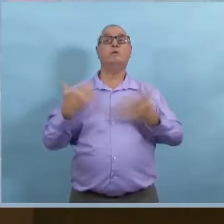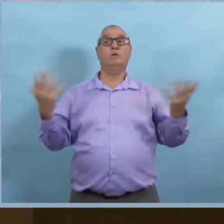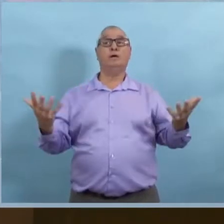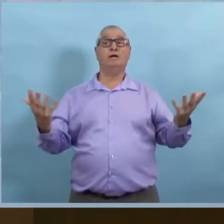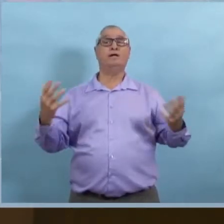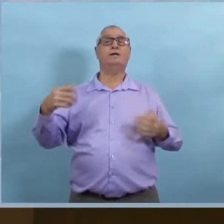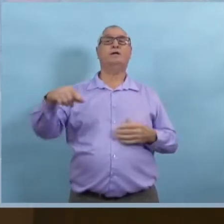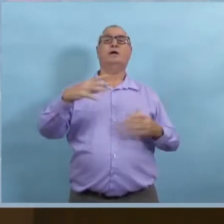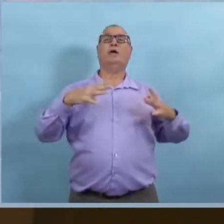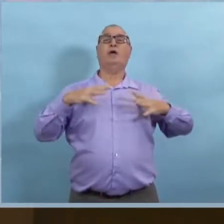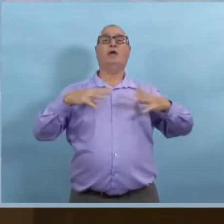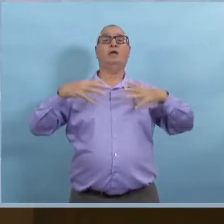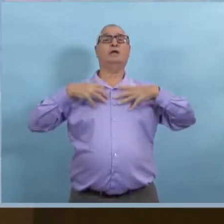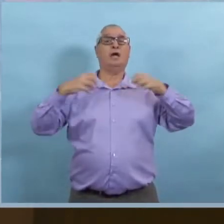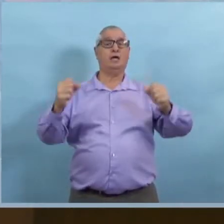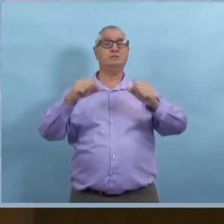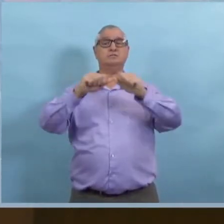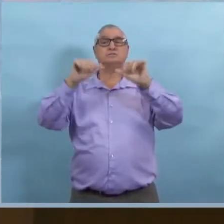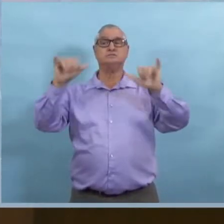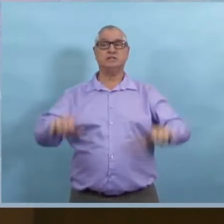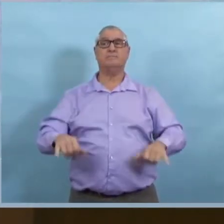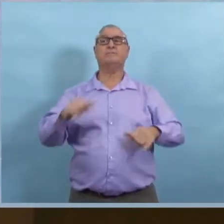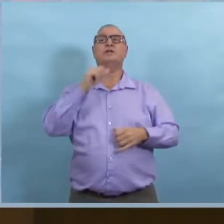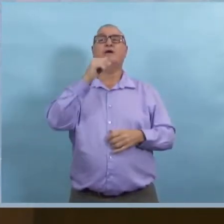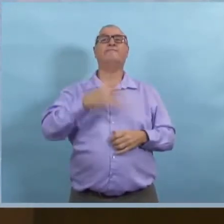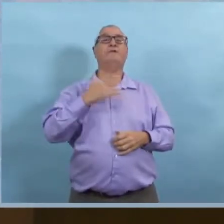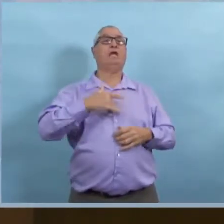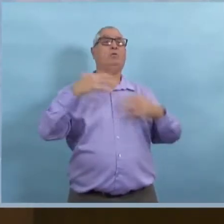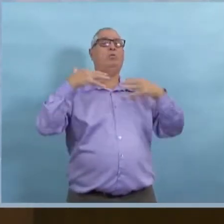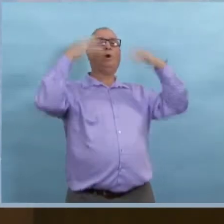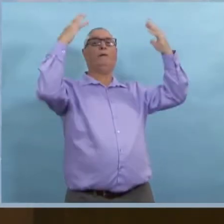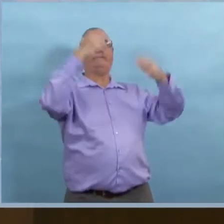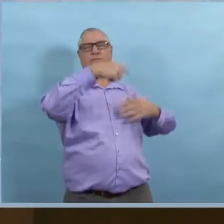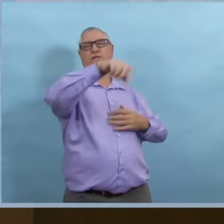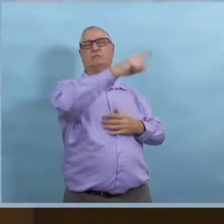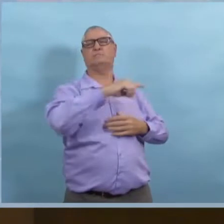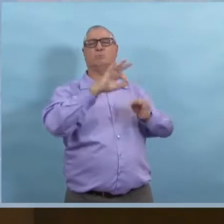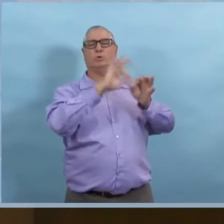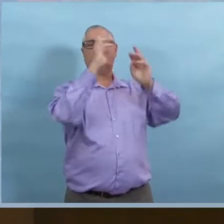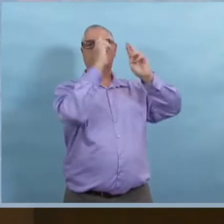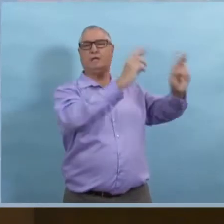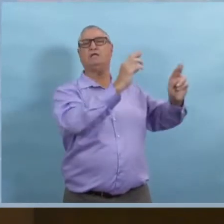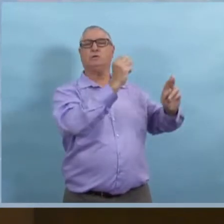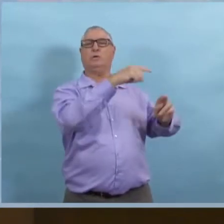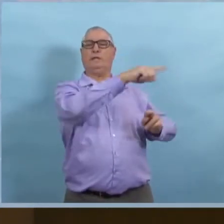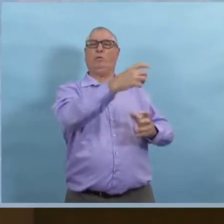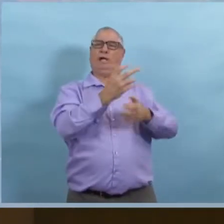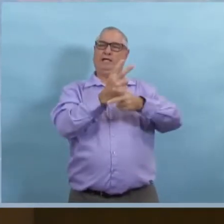nous allons avoir suffisamment de capacité au niveau du système de santé à partir de maintenant.